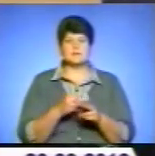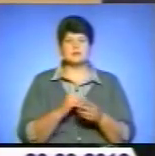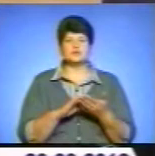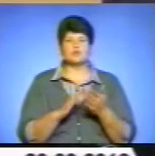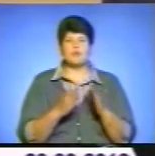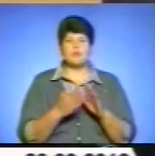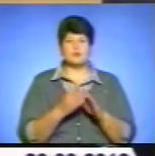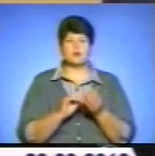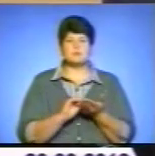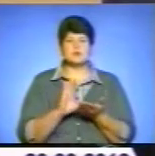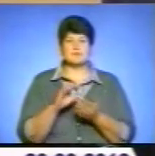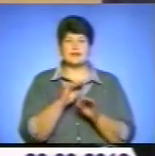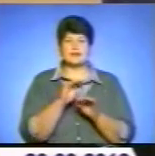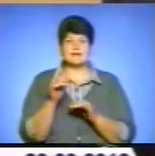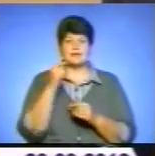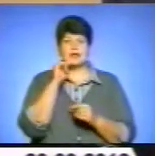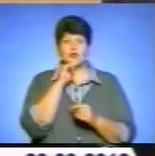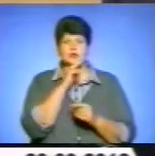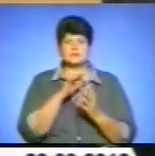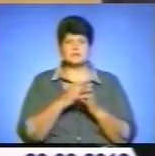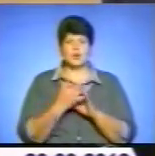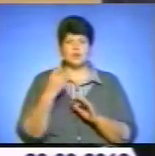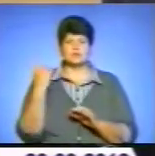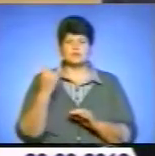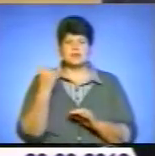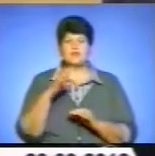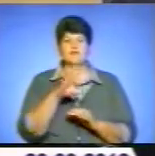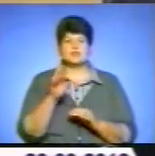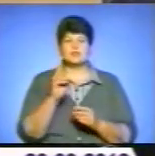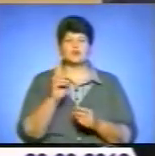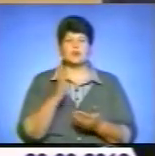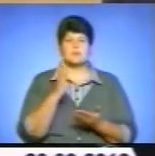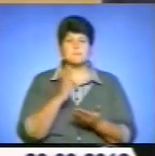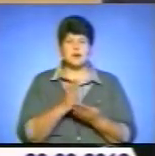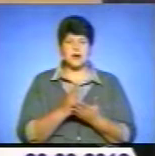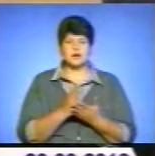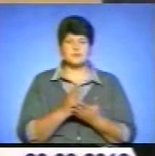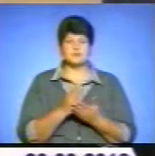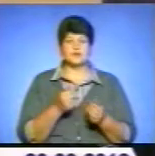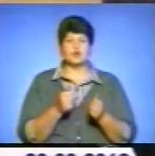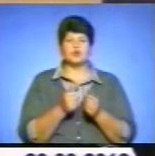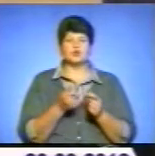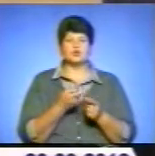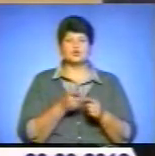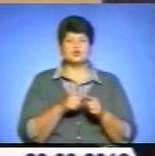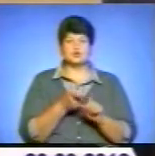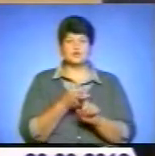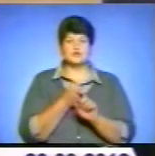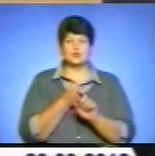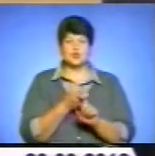піднімати рівень економіки сільського господарства. Всі, хто мають до цього відношення,